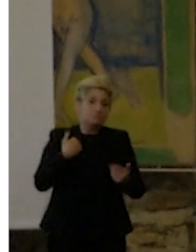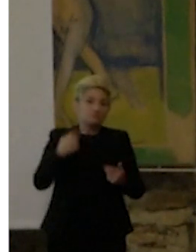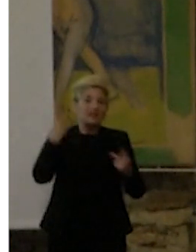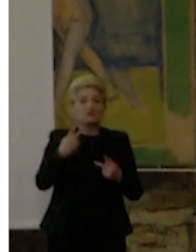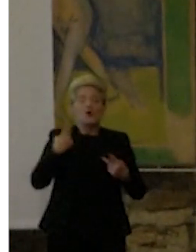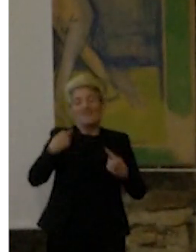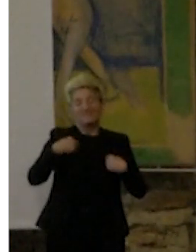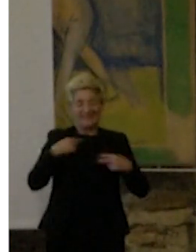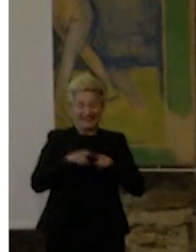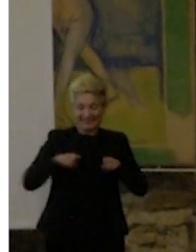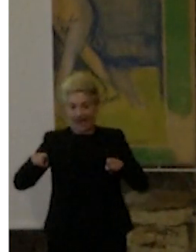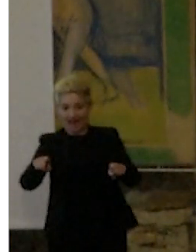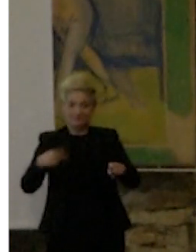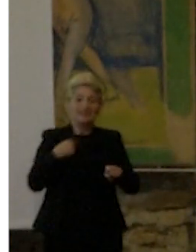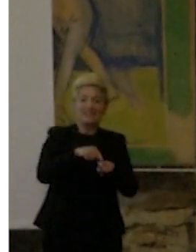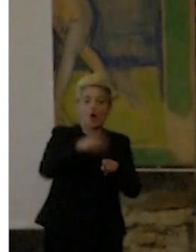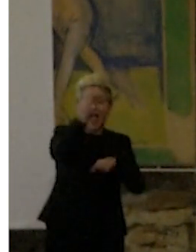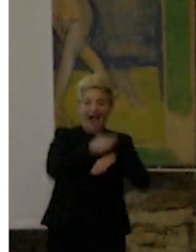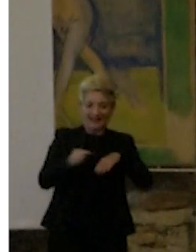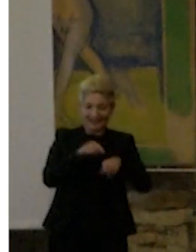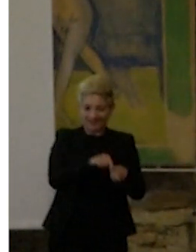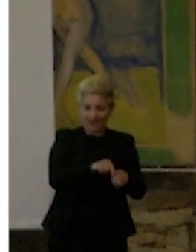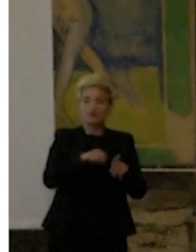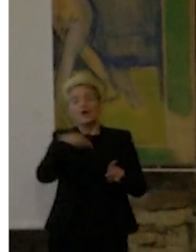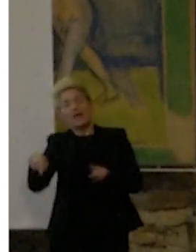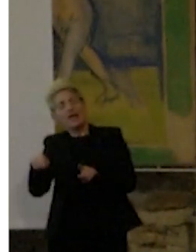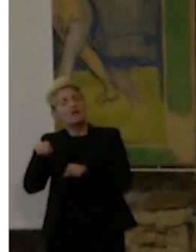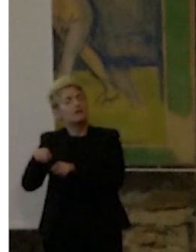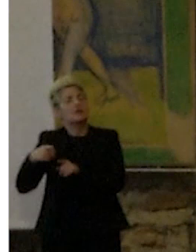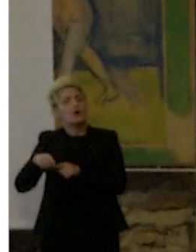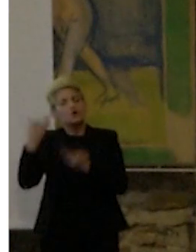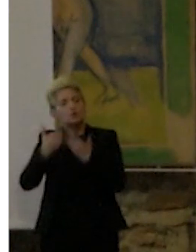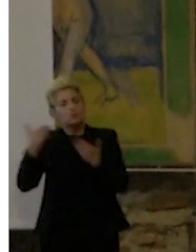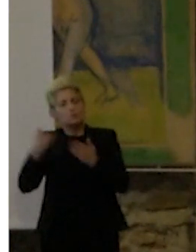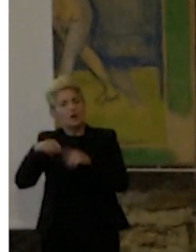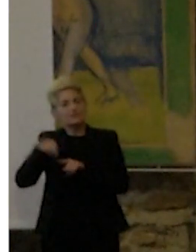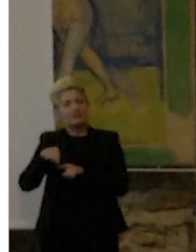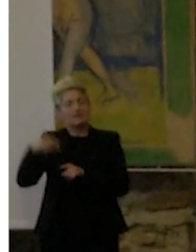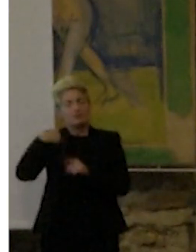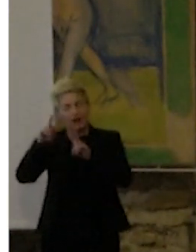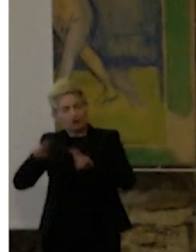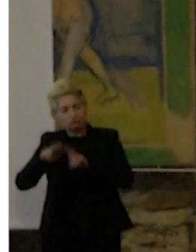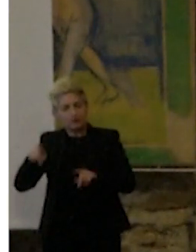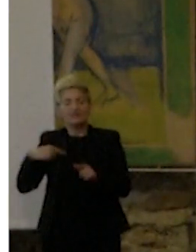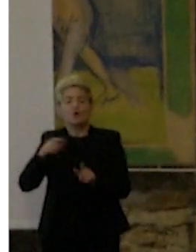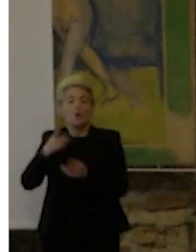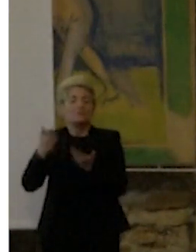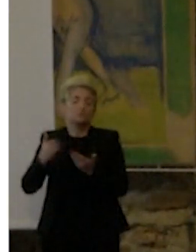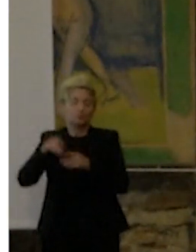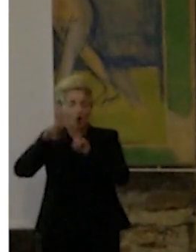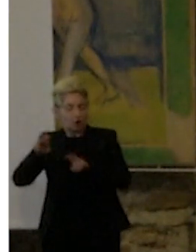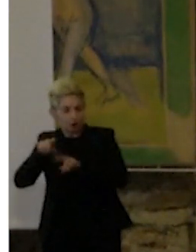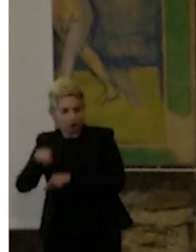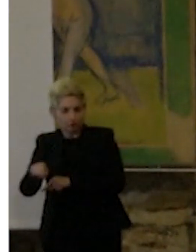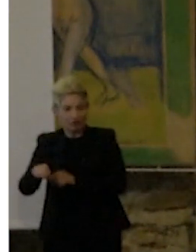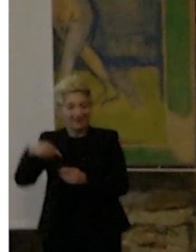vita parallela. Quello dell'architetto è quello della persona che studia all'interno di un istituto di ciechi, cavazza, fa ricercatore lì dentro e